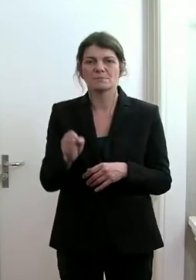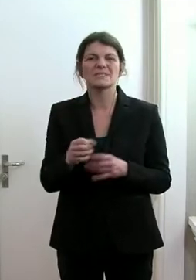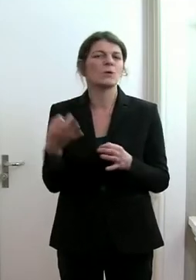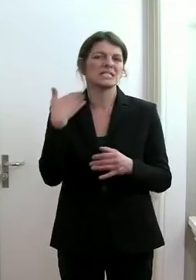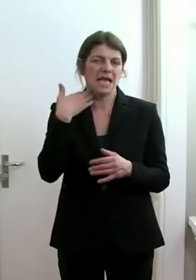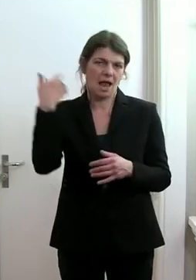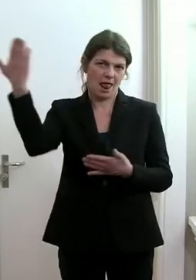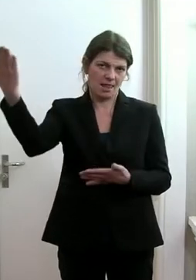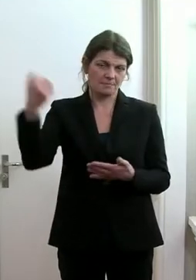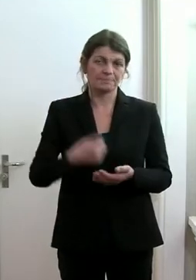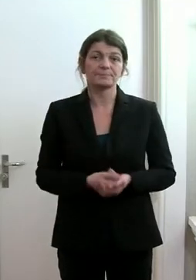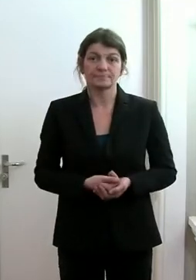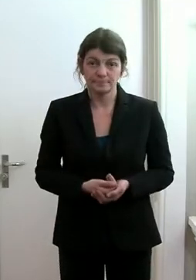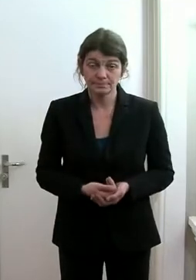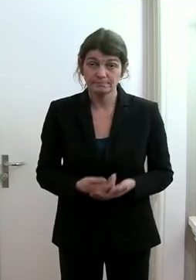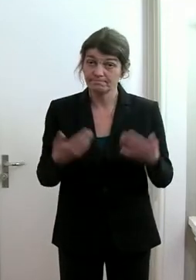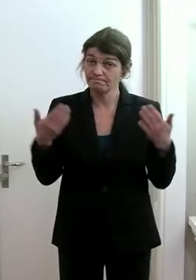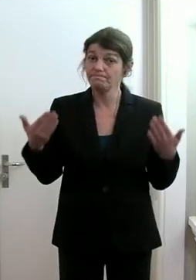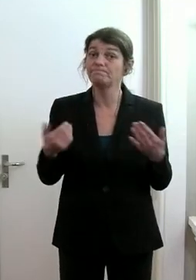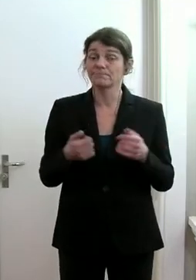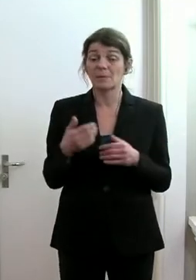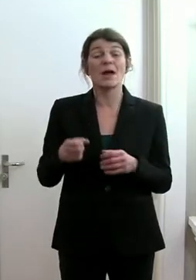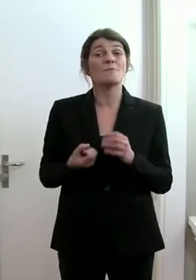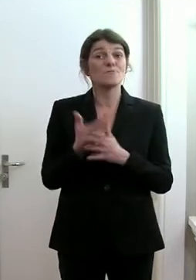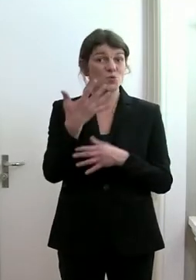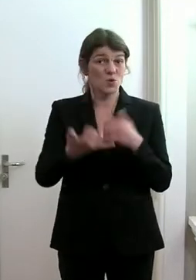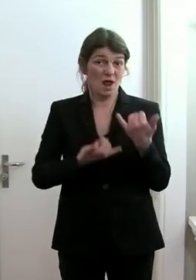Gallen. Wir haben aber im Frühjahr